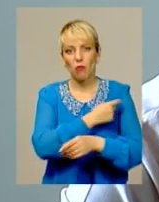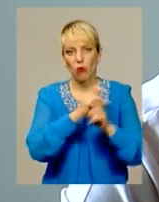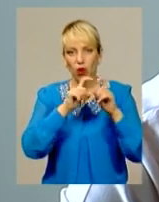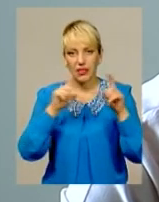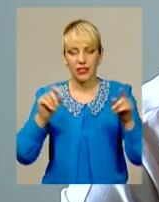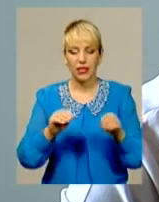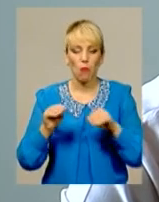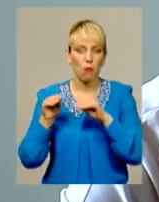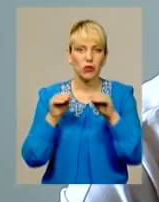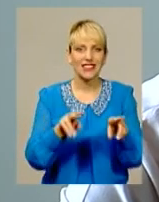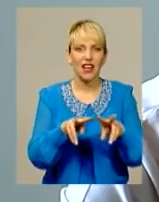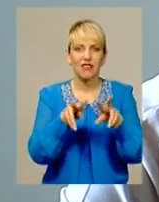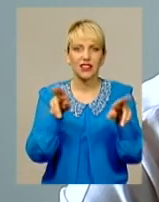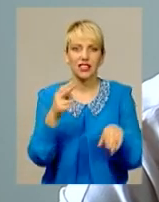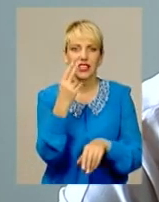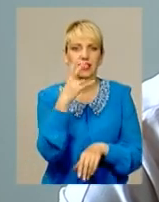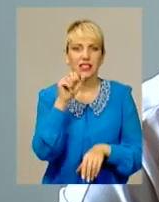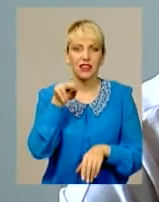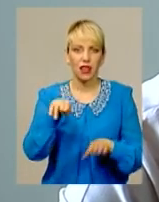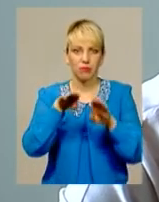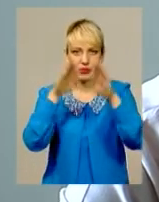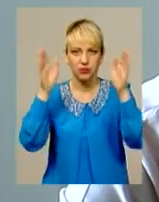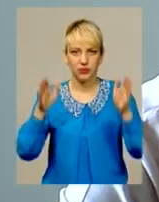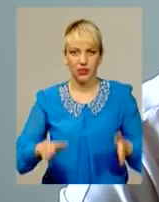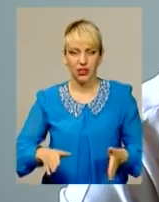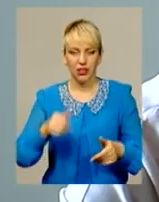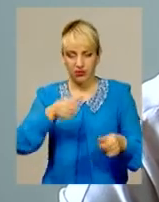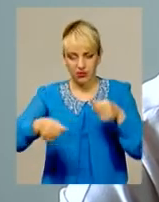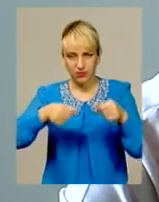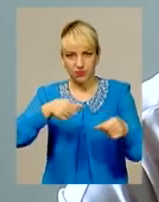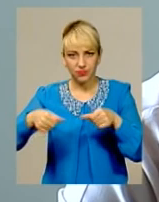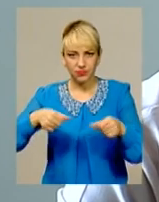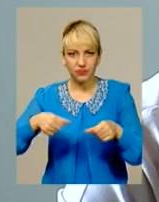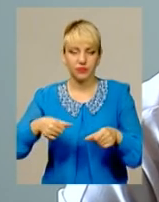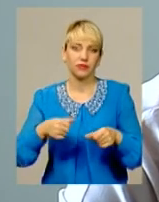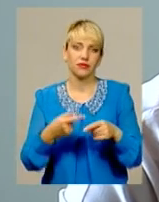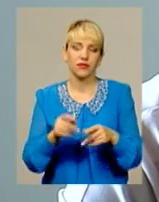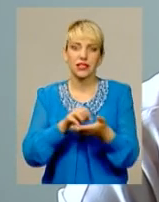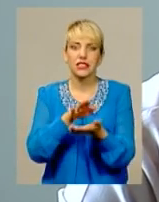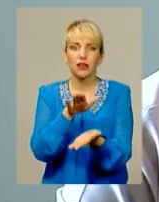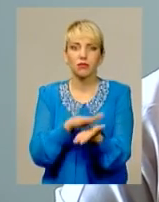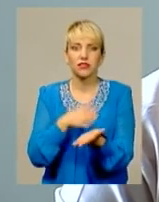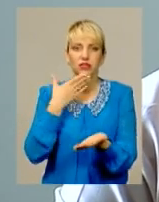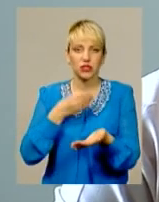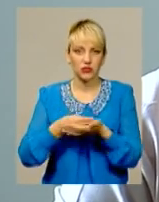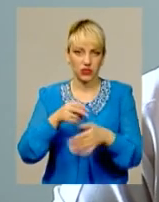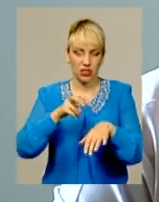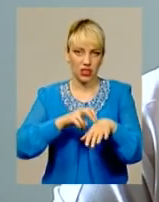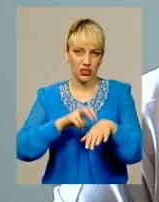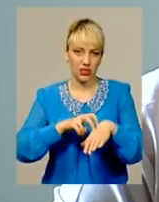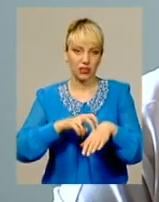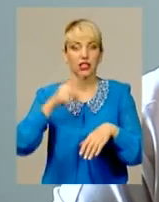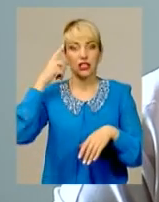стоять в нас в СНАПі. Тобто людина прийшла, через сенсорний кіоск записалася до свого лікаря і